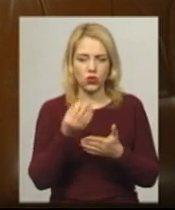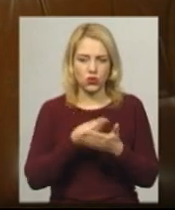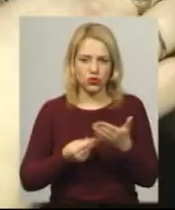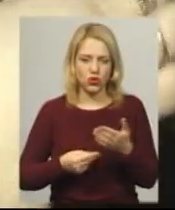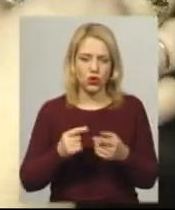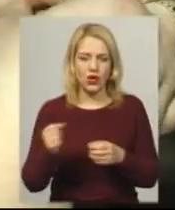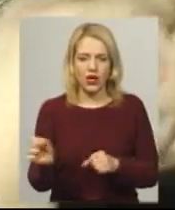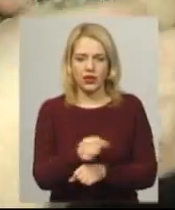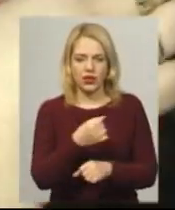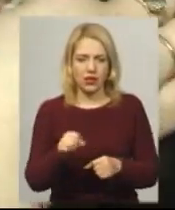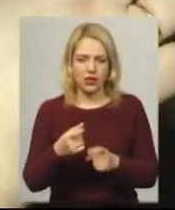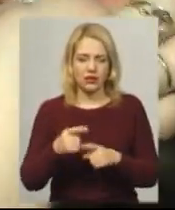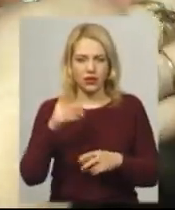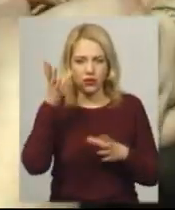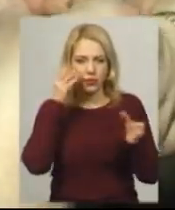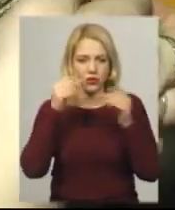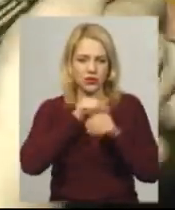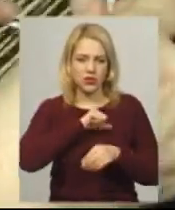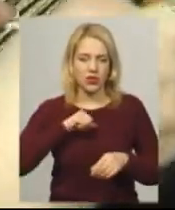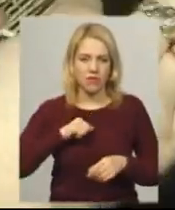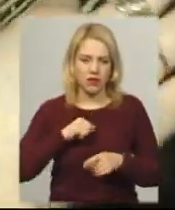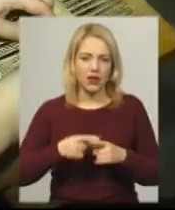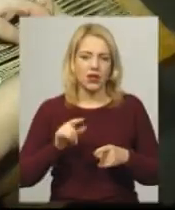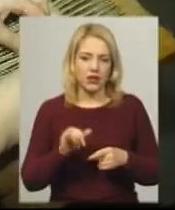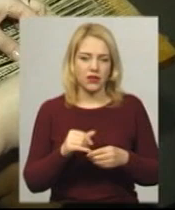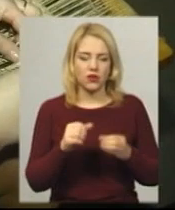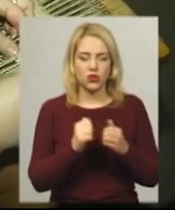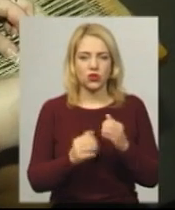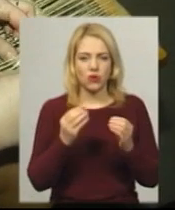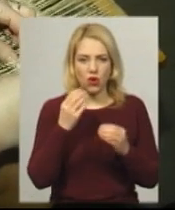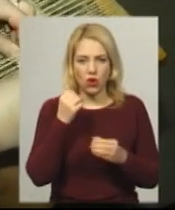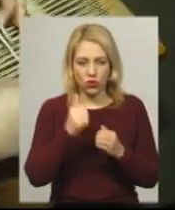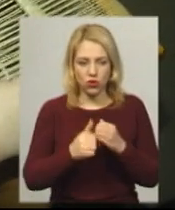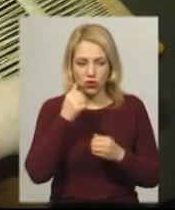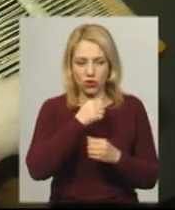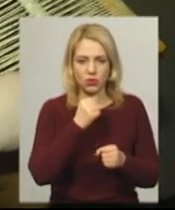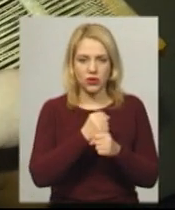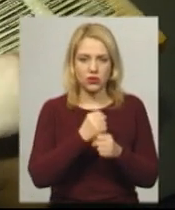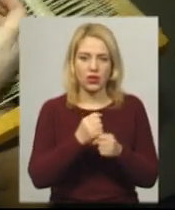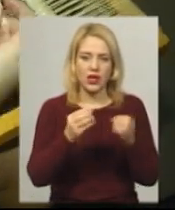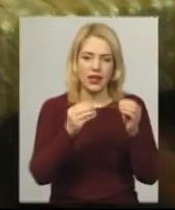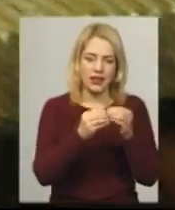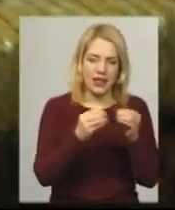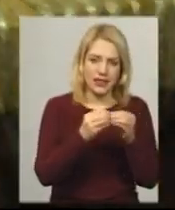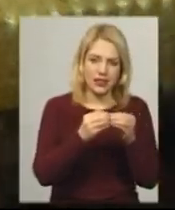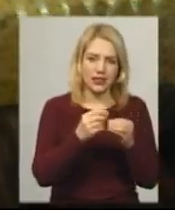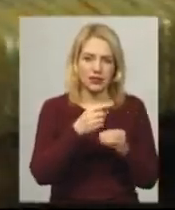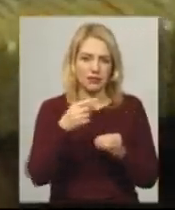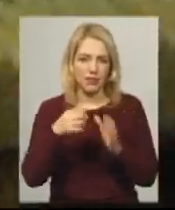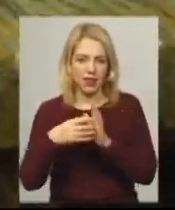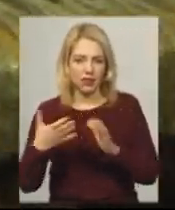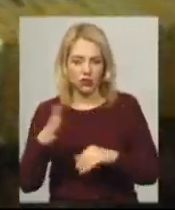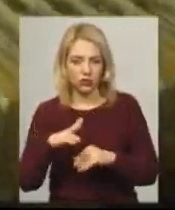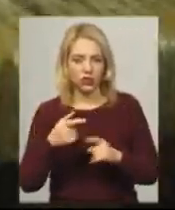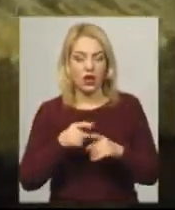майже 10 років здебільшого самотужки. Кожного року створює 10-15 гоболенів. Каже, працює швидко, коли налаштовується. Залежить від